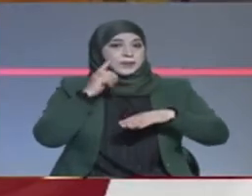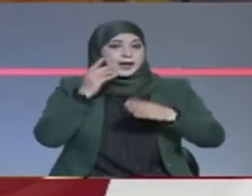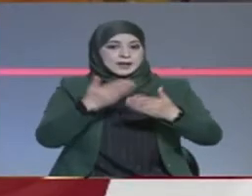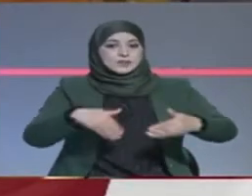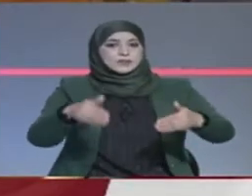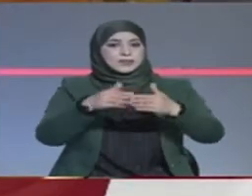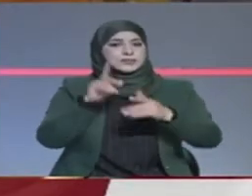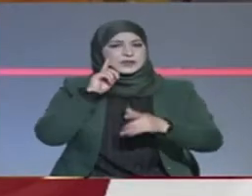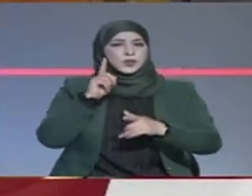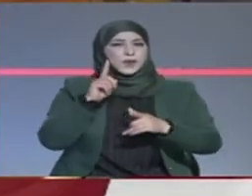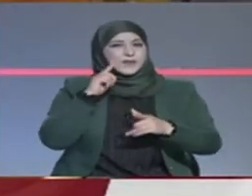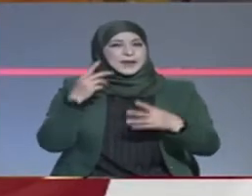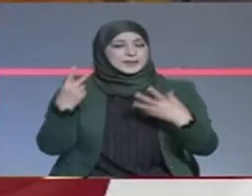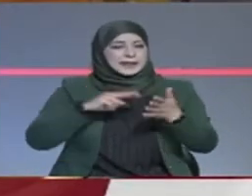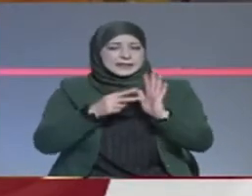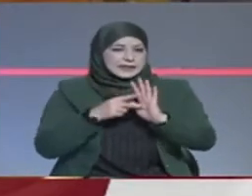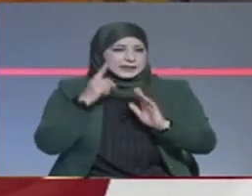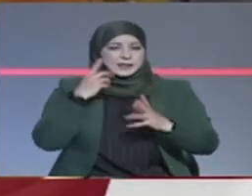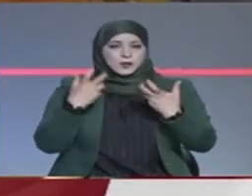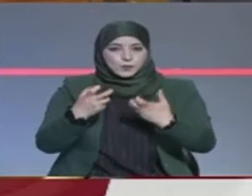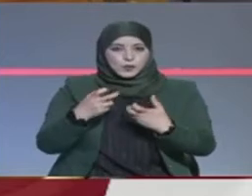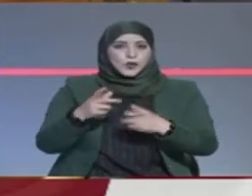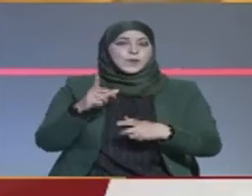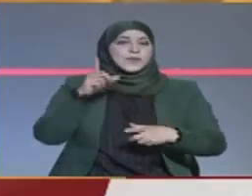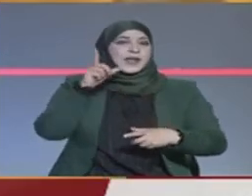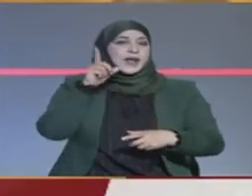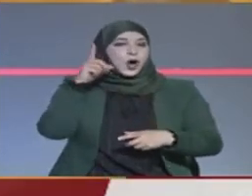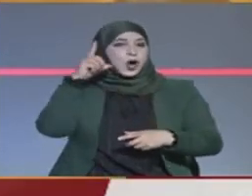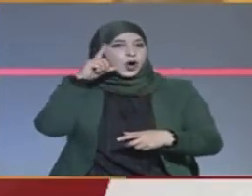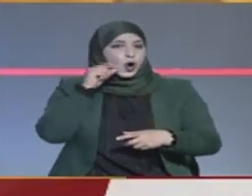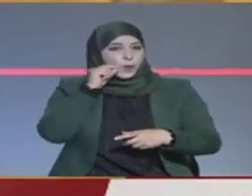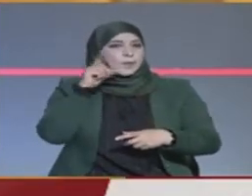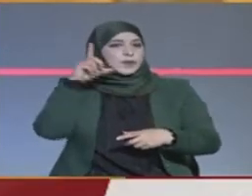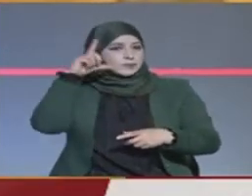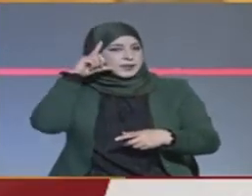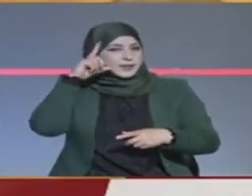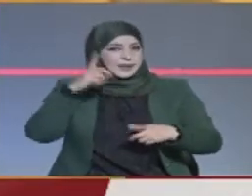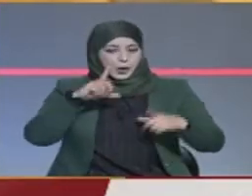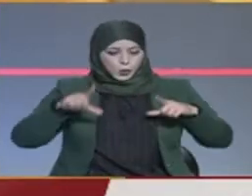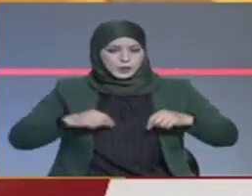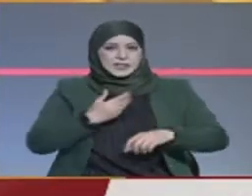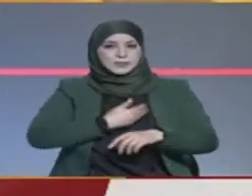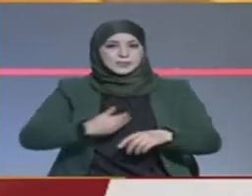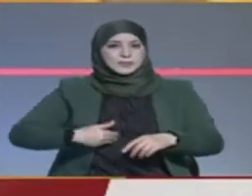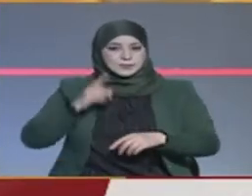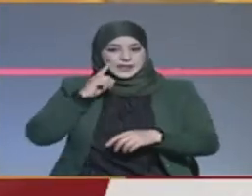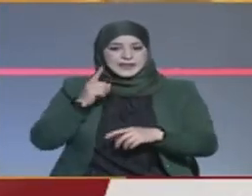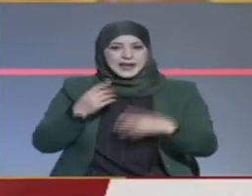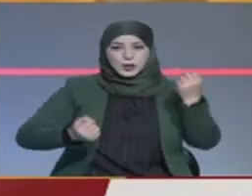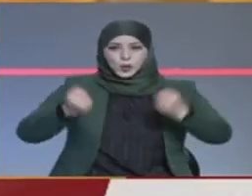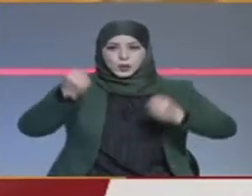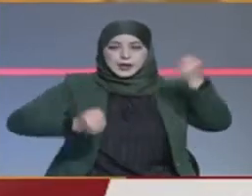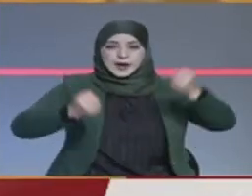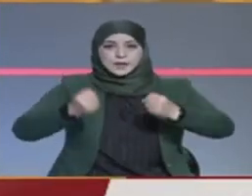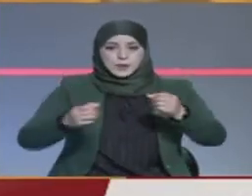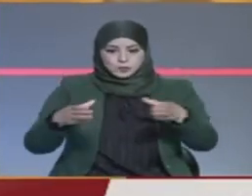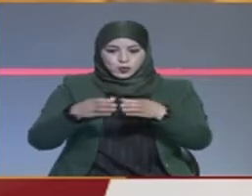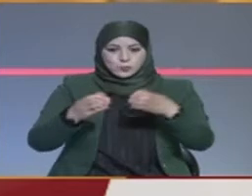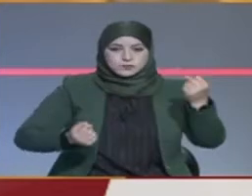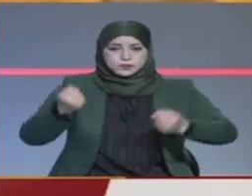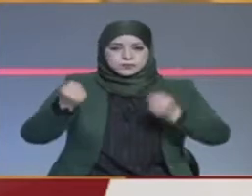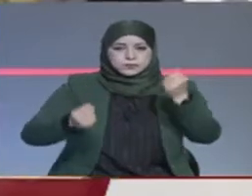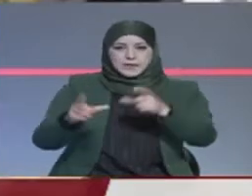عقبت حادثة محاولة اغتيال وزير الداخلية الليبي فتح بشآغة بعد تعرض موكبه في العاصمة الليبية ترابلس